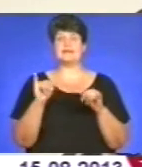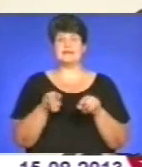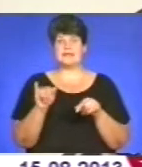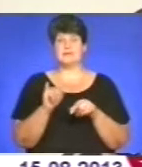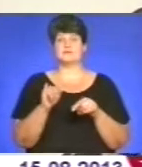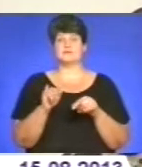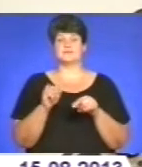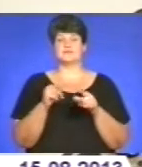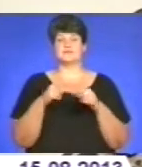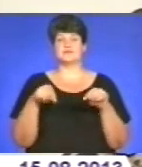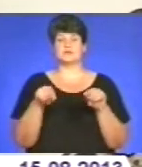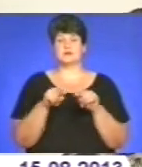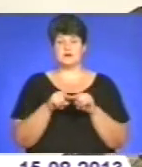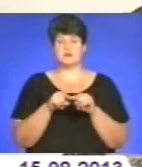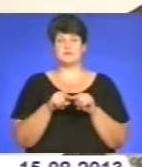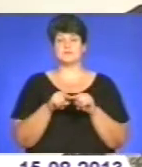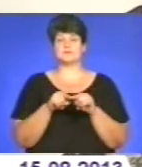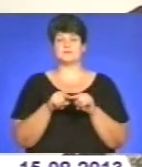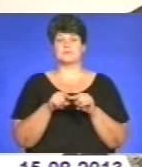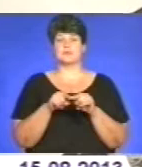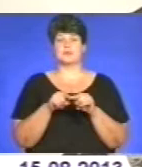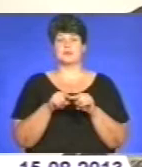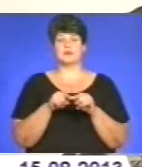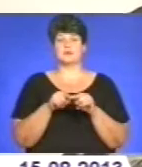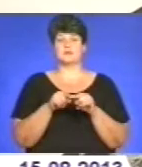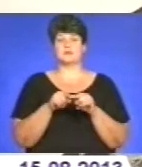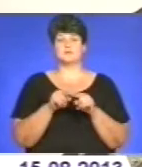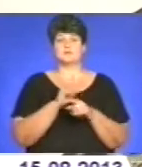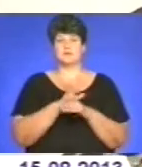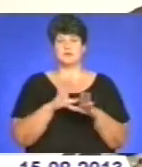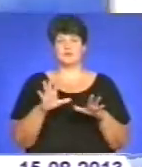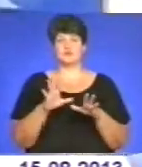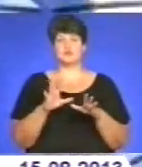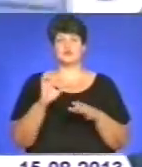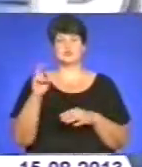саме якраз запобігання соціальним ризикам.